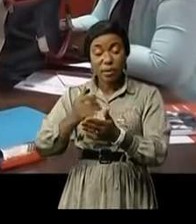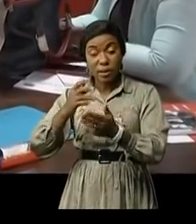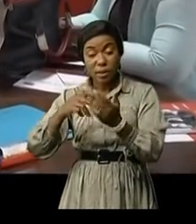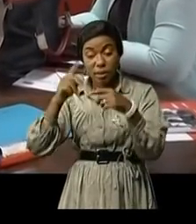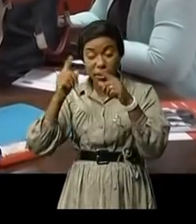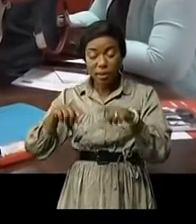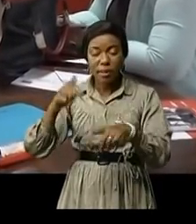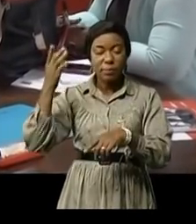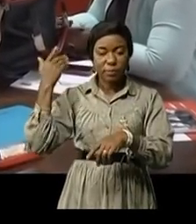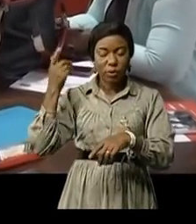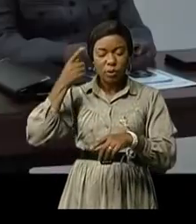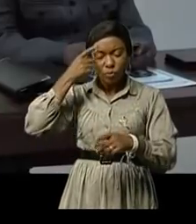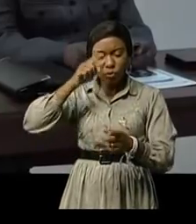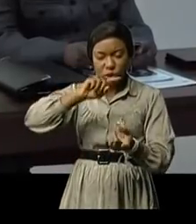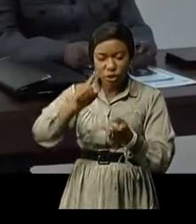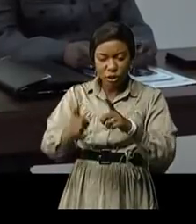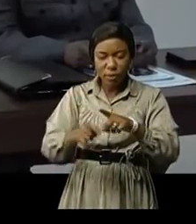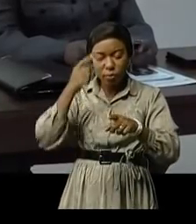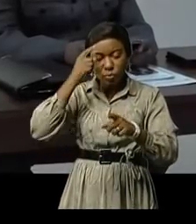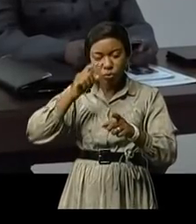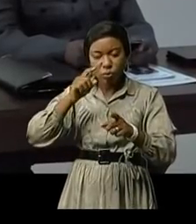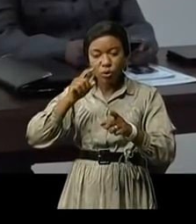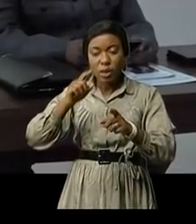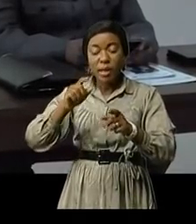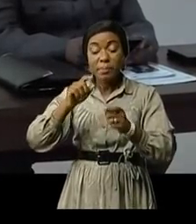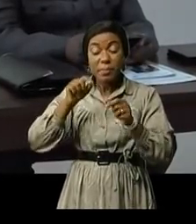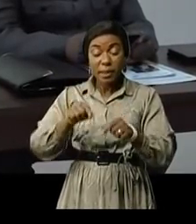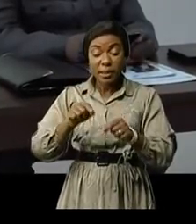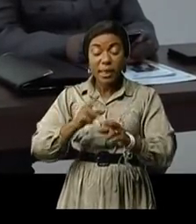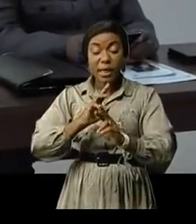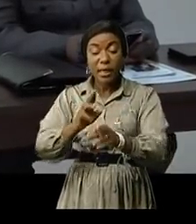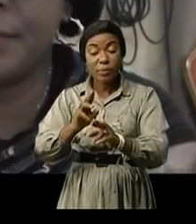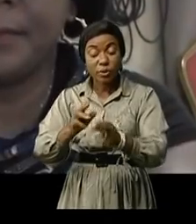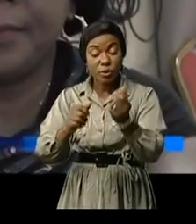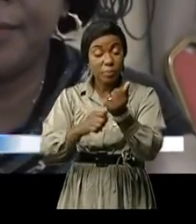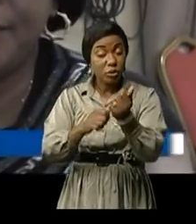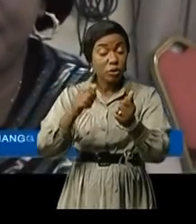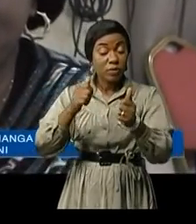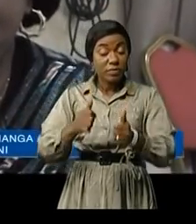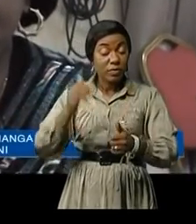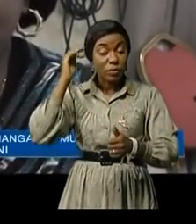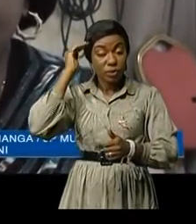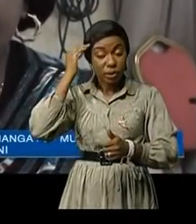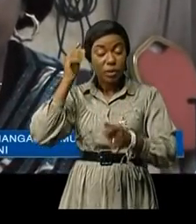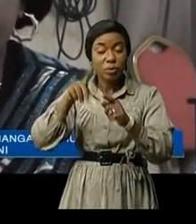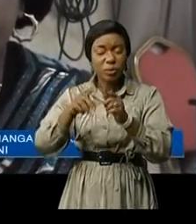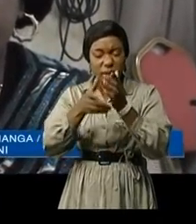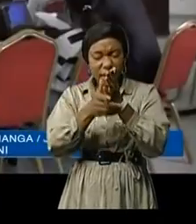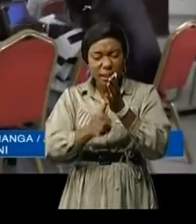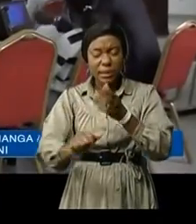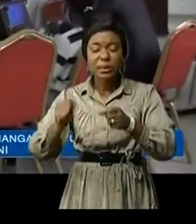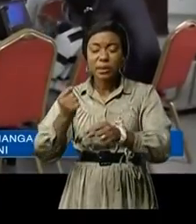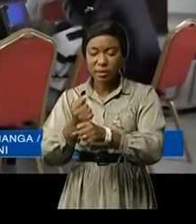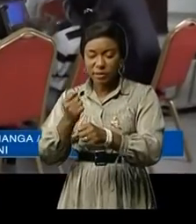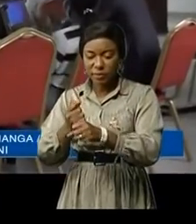holistique pour le changement afin d'améliorer à la fois la réponse au VIH et SIDA et la qualité du travail